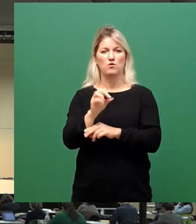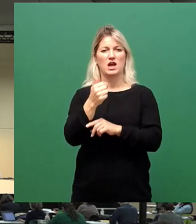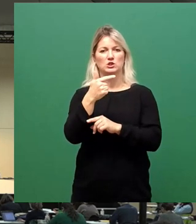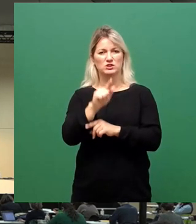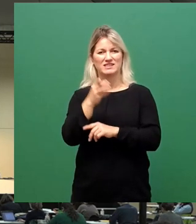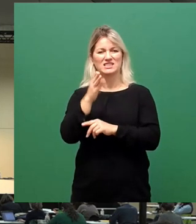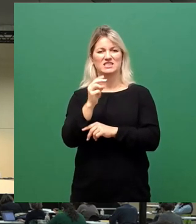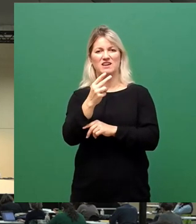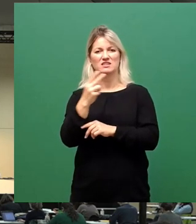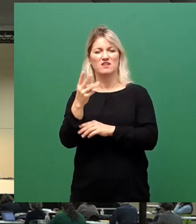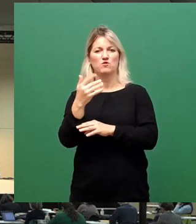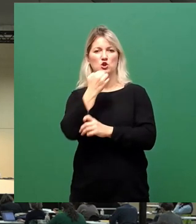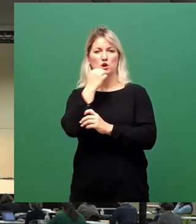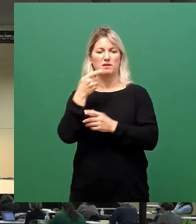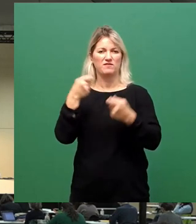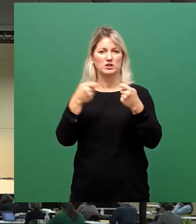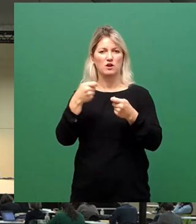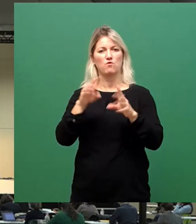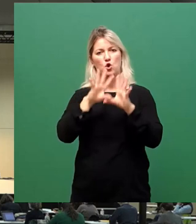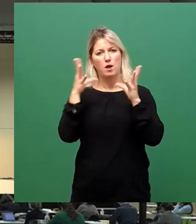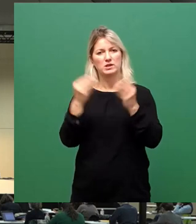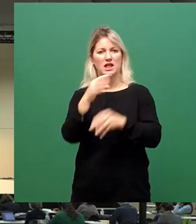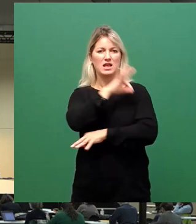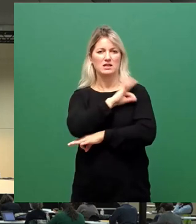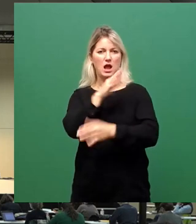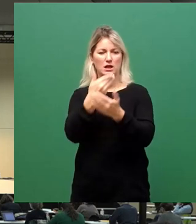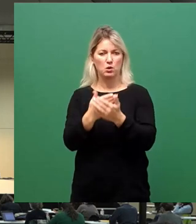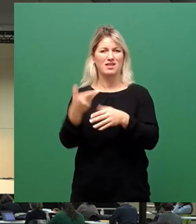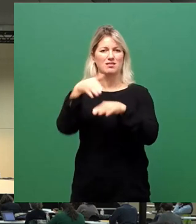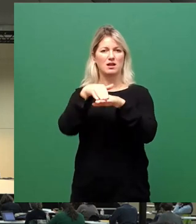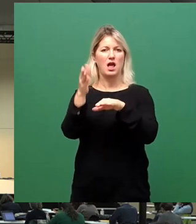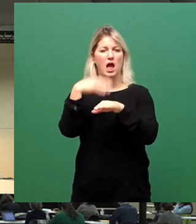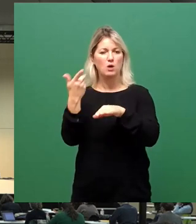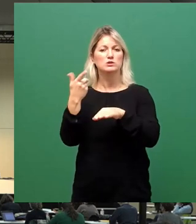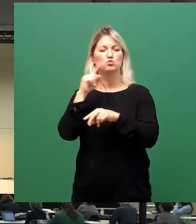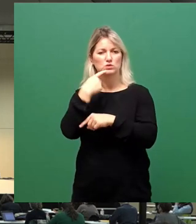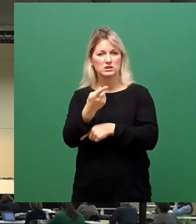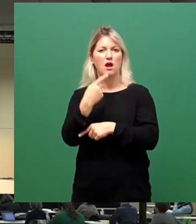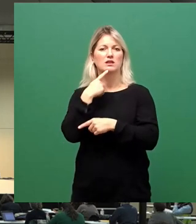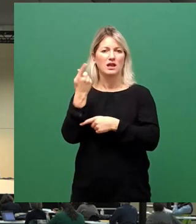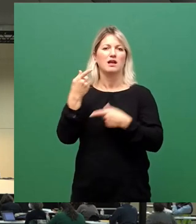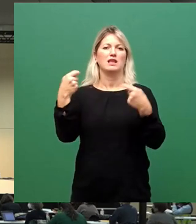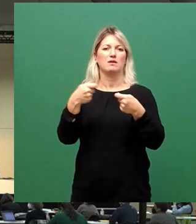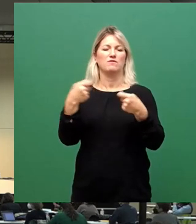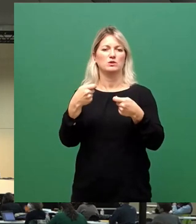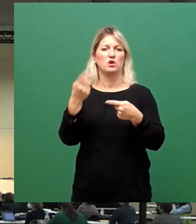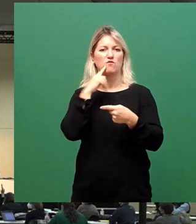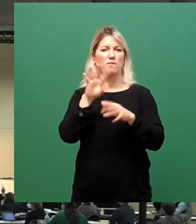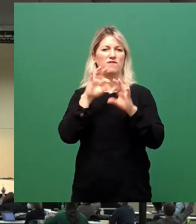der kommunalen Impfangebote. Deckung erfolgt aus den zugesagten Finanzierungen seitens des Freistaates. Wer dem folgen möchte, bitte ich jetzt um Stimmzeichen.